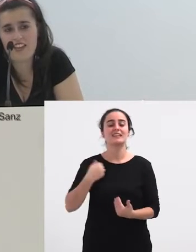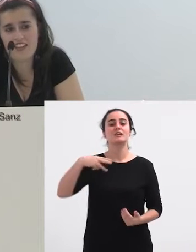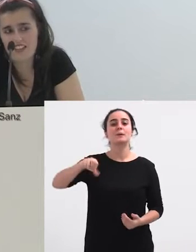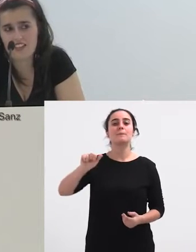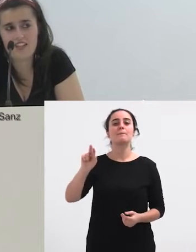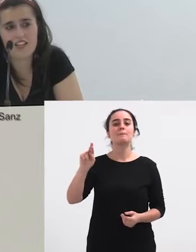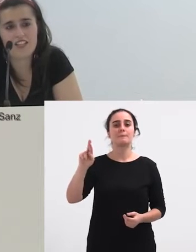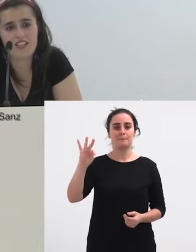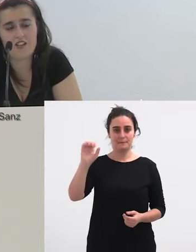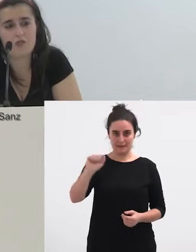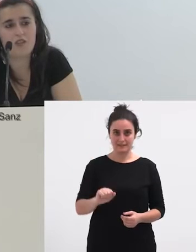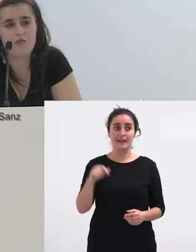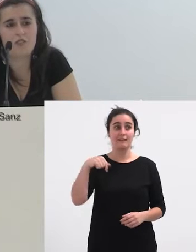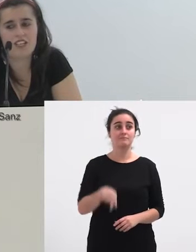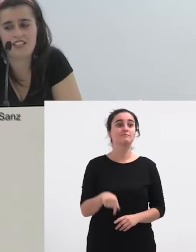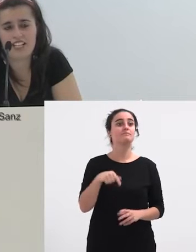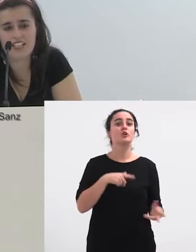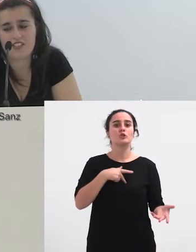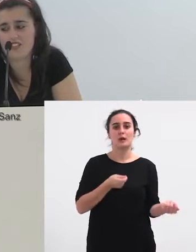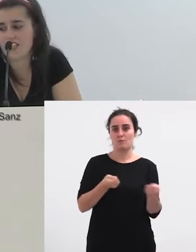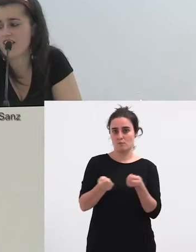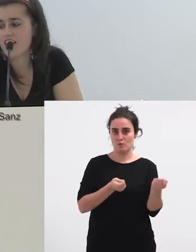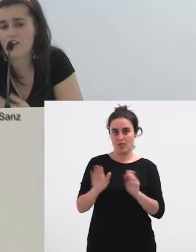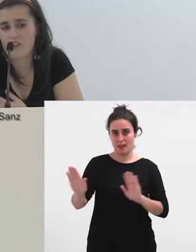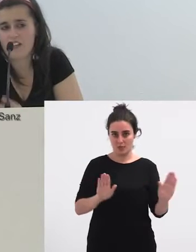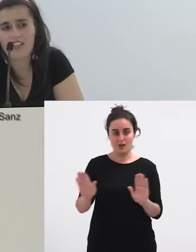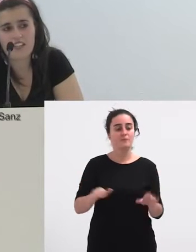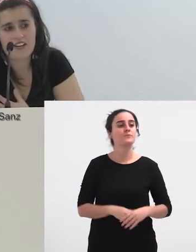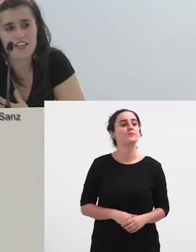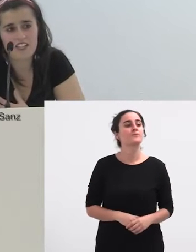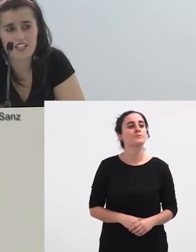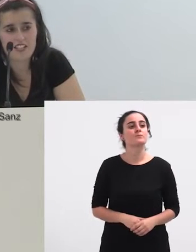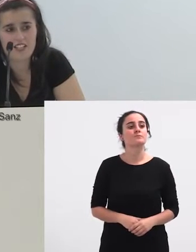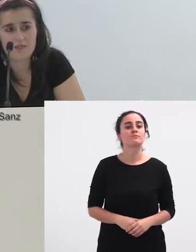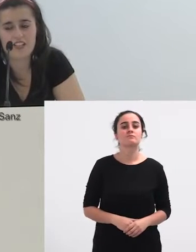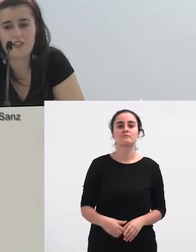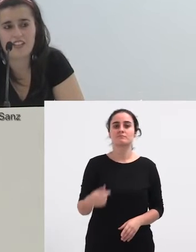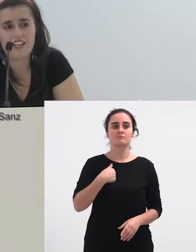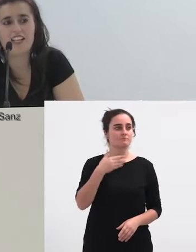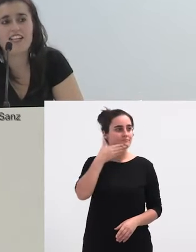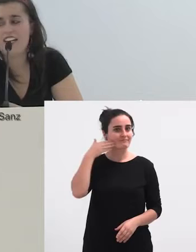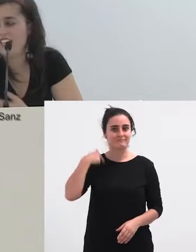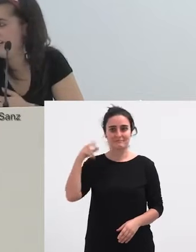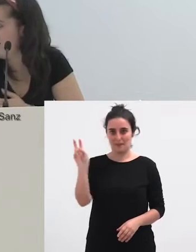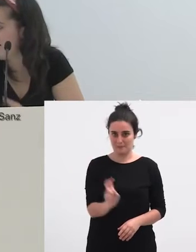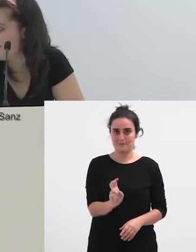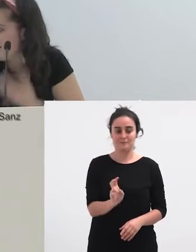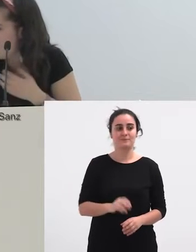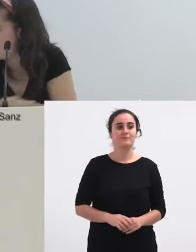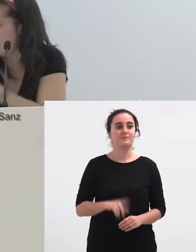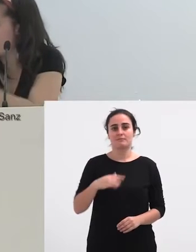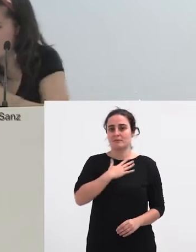diez hamnaiz eta gauzuen moderatzeilea izango daiz. Hore handia da niretzat emene gotea eta